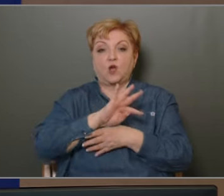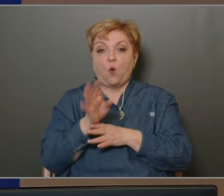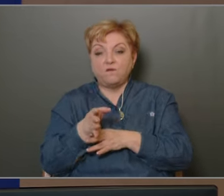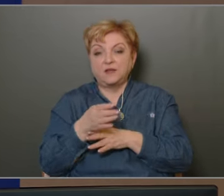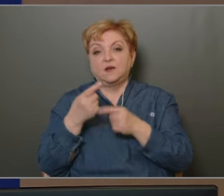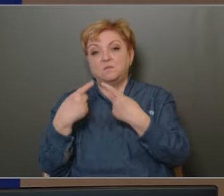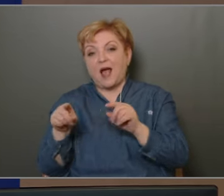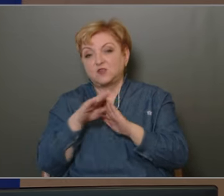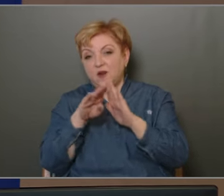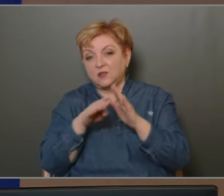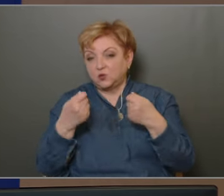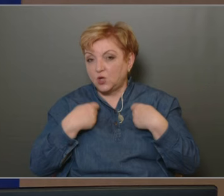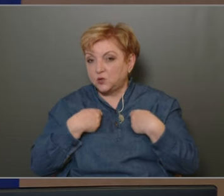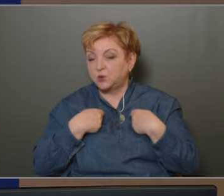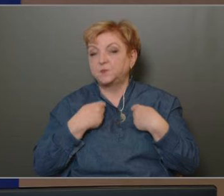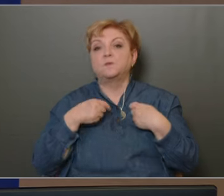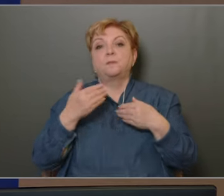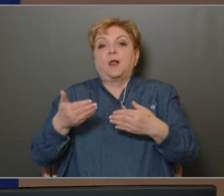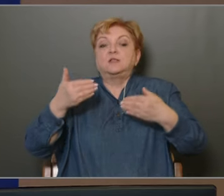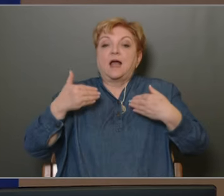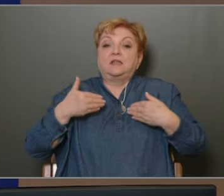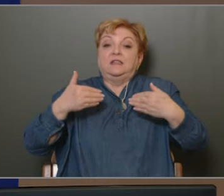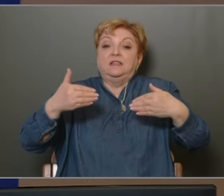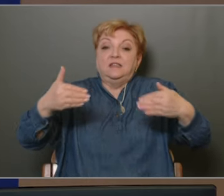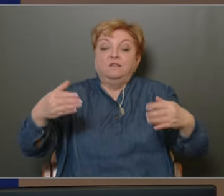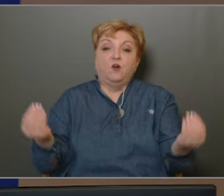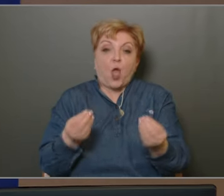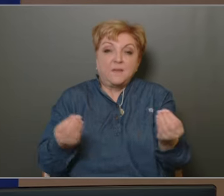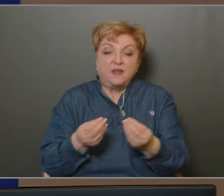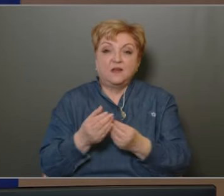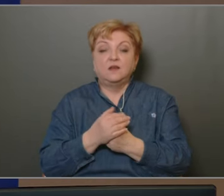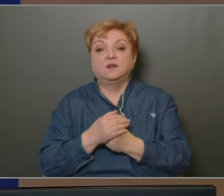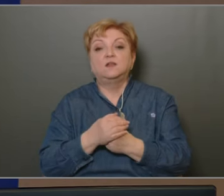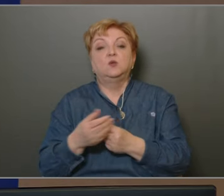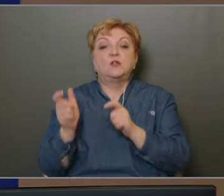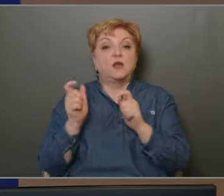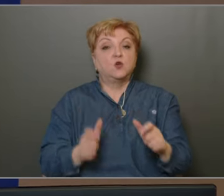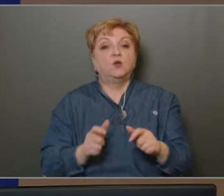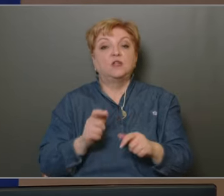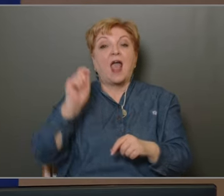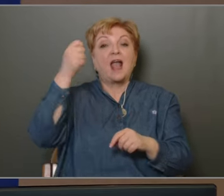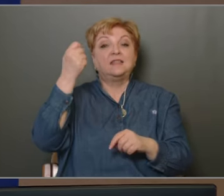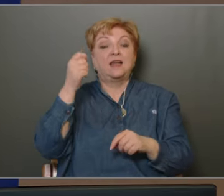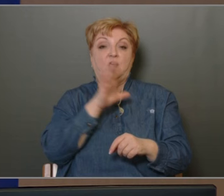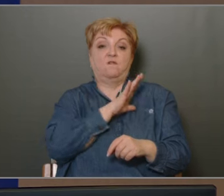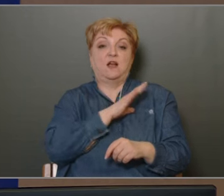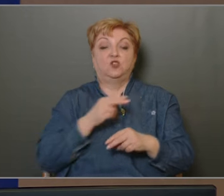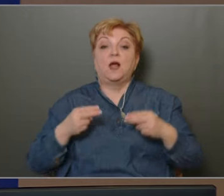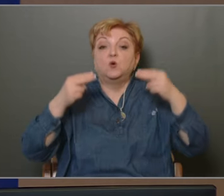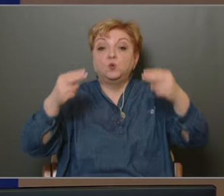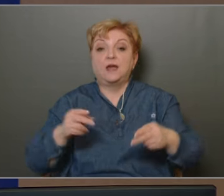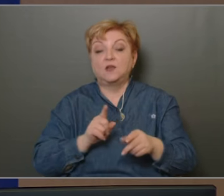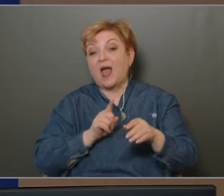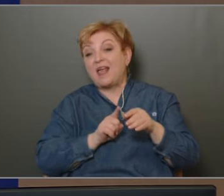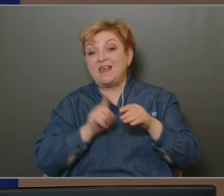más feladatot adott, aztán kijöttünk valamelyest belőle, aztán utána jött az energiaválság, aztán jött az